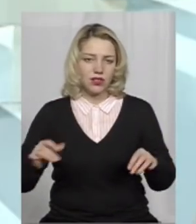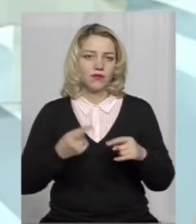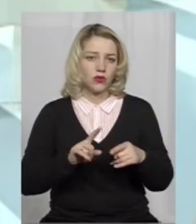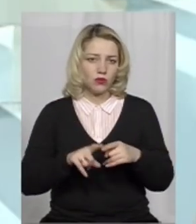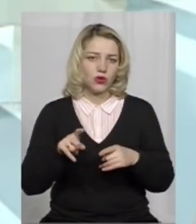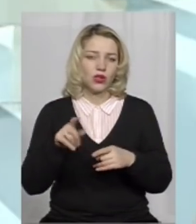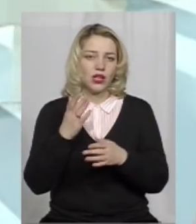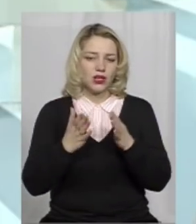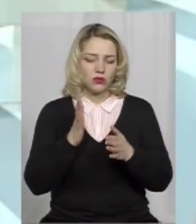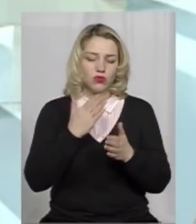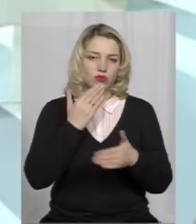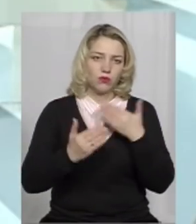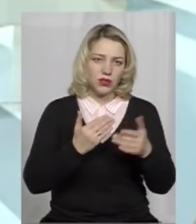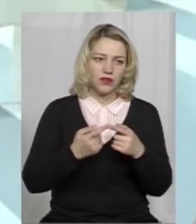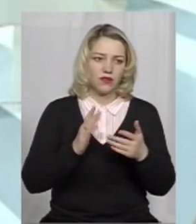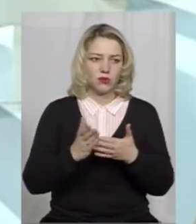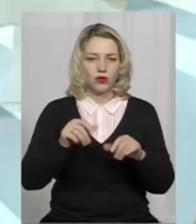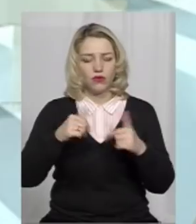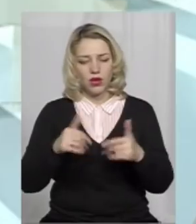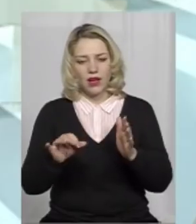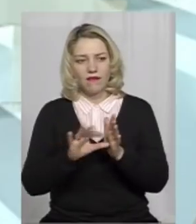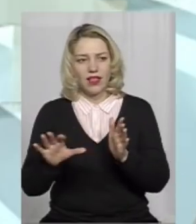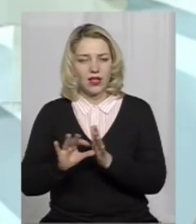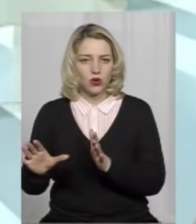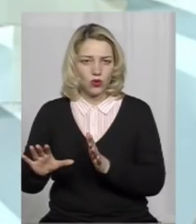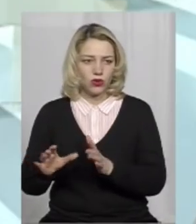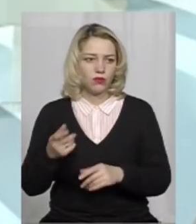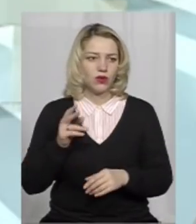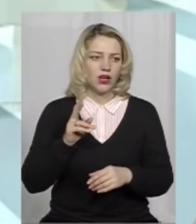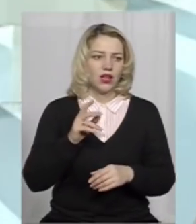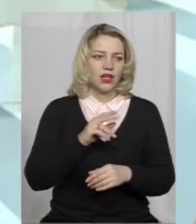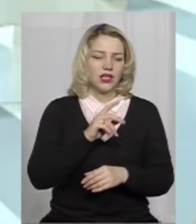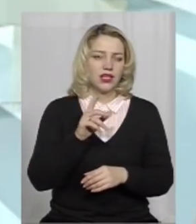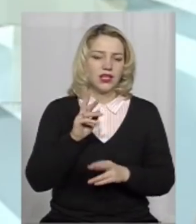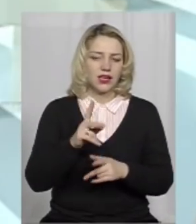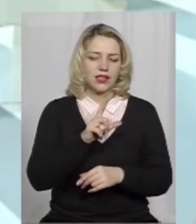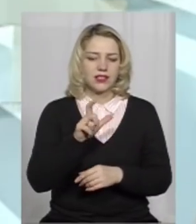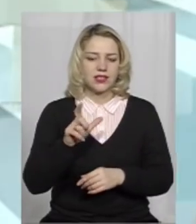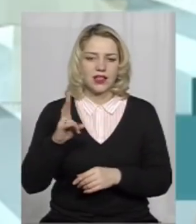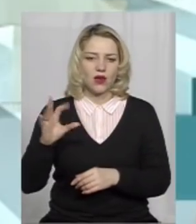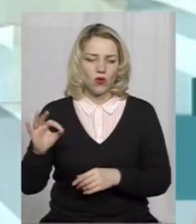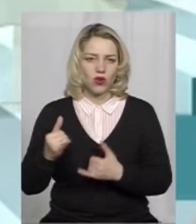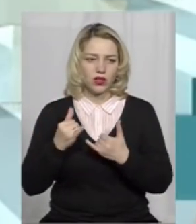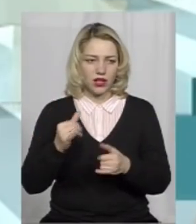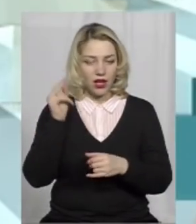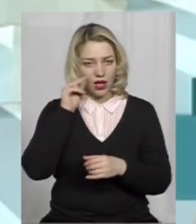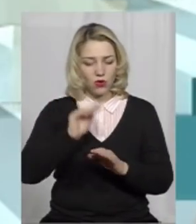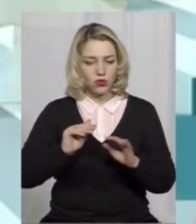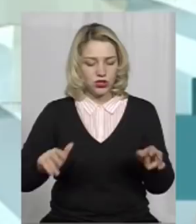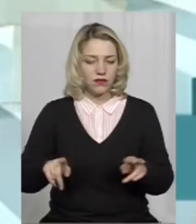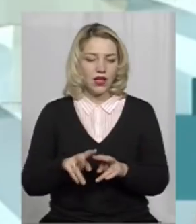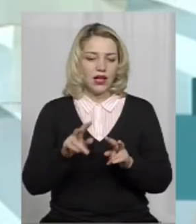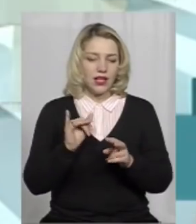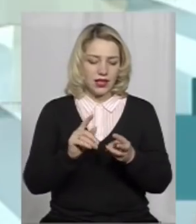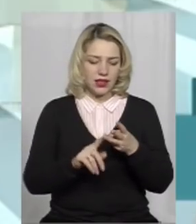Тобто, якщо це буде опитування, щоб воно йшло в форматі електронному, так як і ЗНО для учнів, незалежним. І